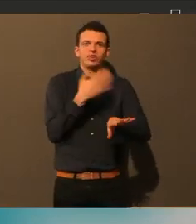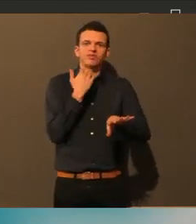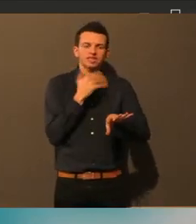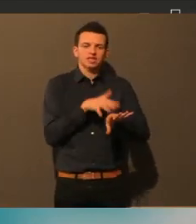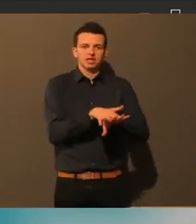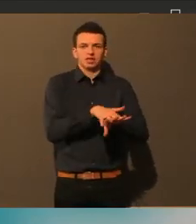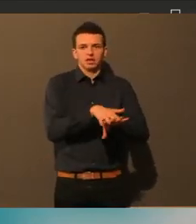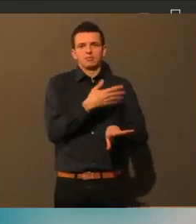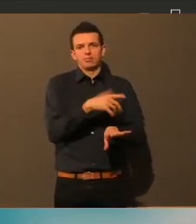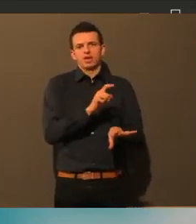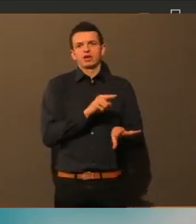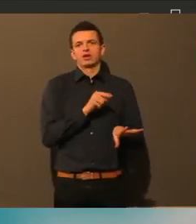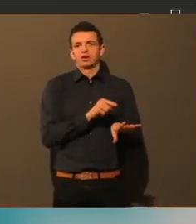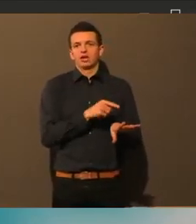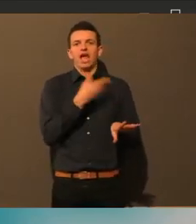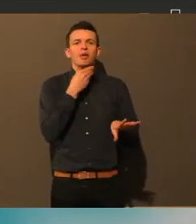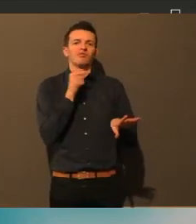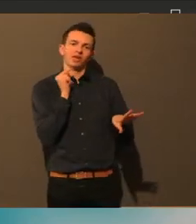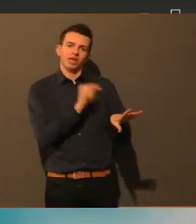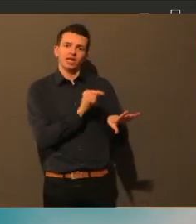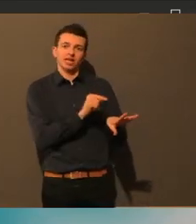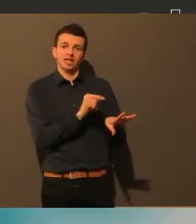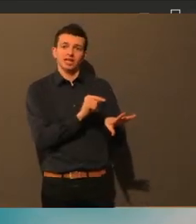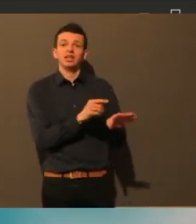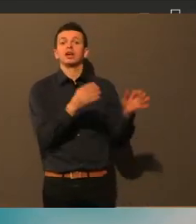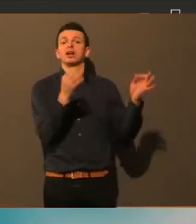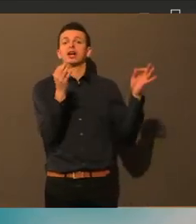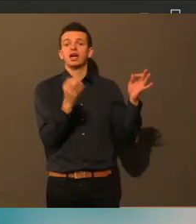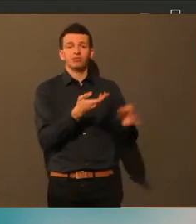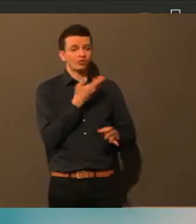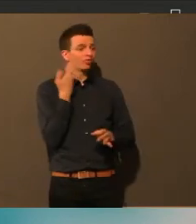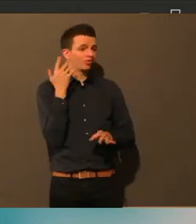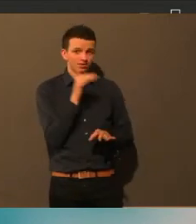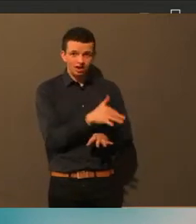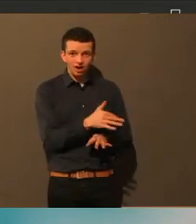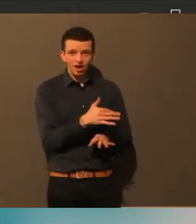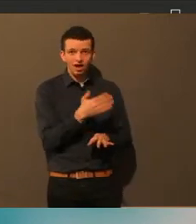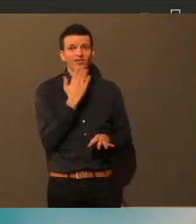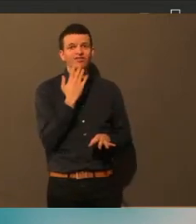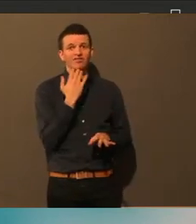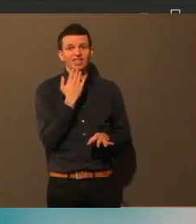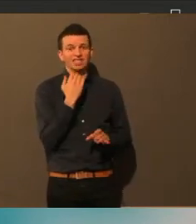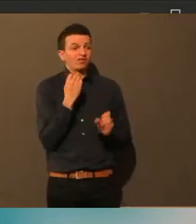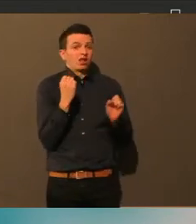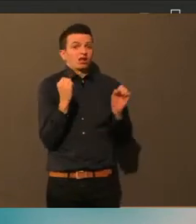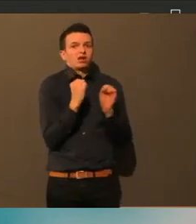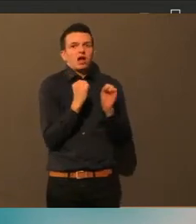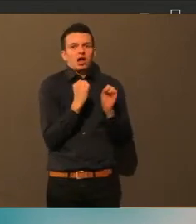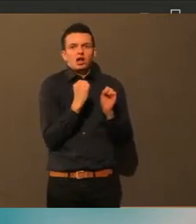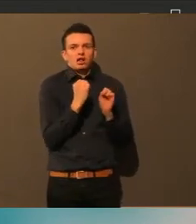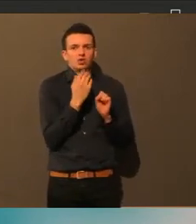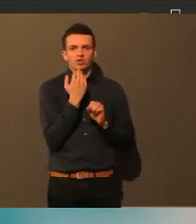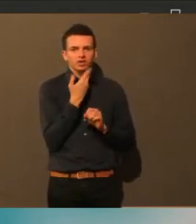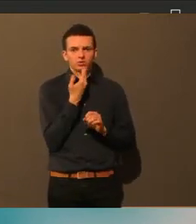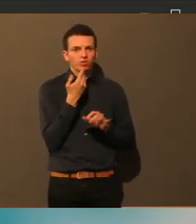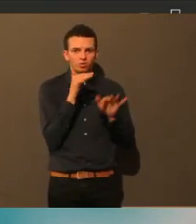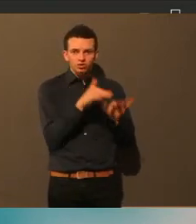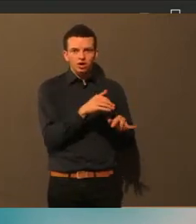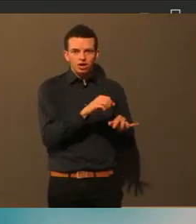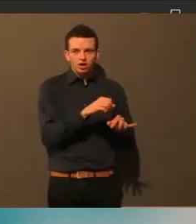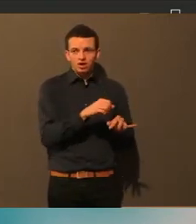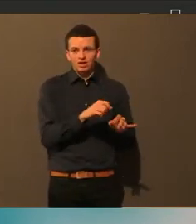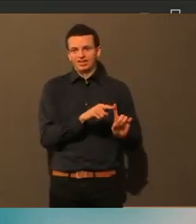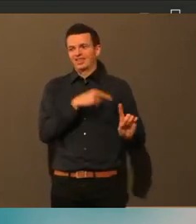Da es ja auch zu Neurodermitis oder anderen Krankheiten führen kann oder auch einfach nur die Haut austrocknet, rissig macht und so